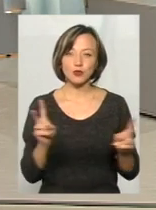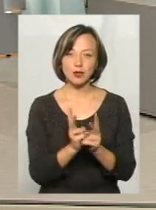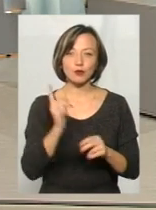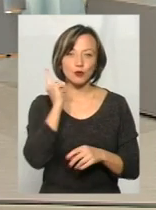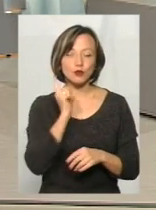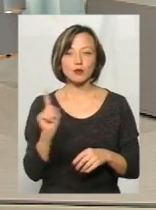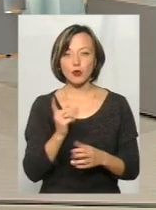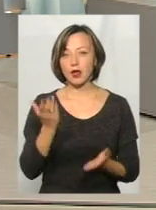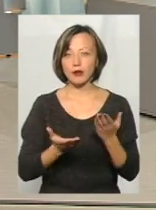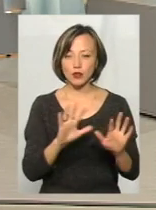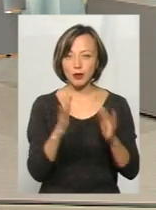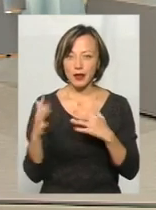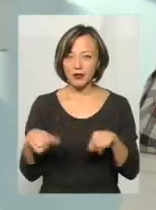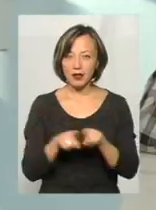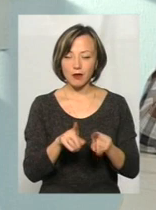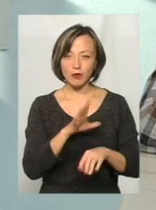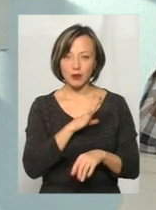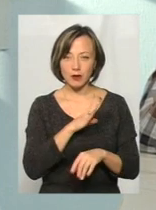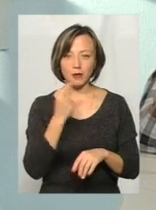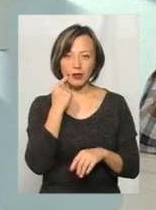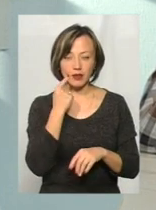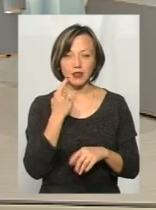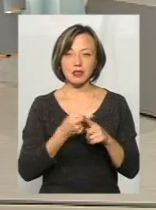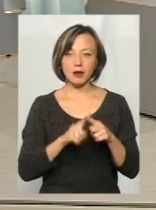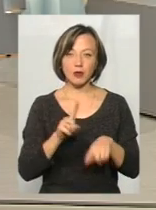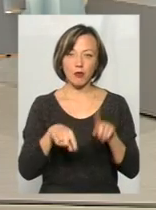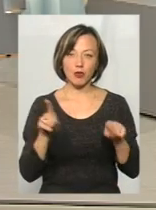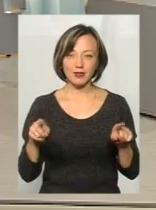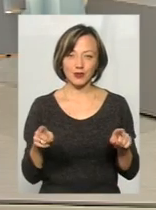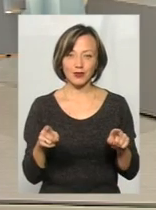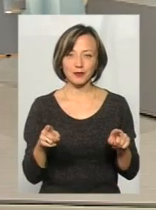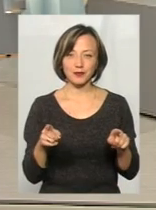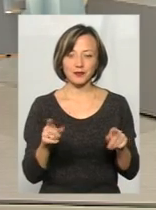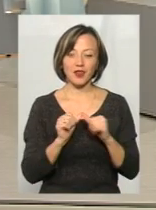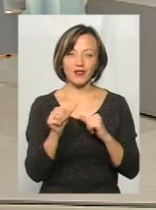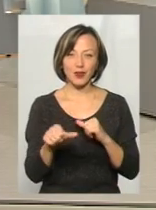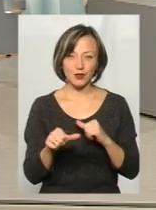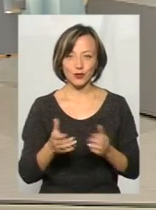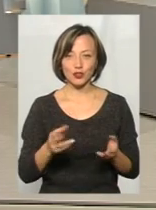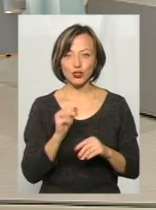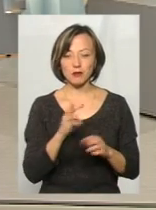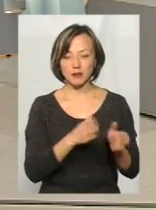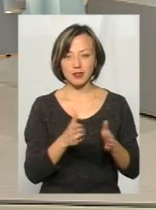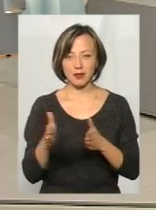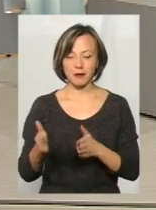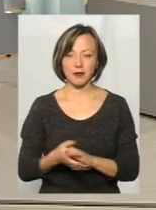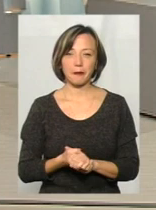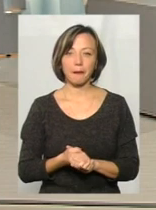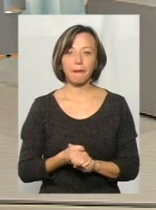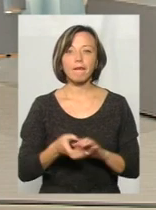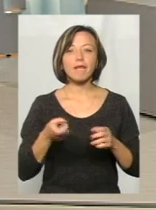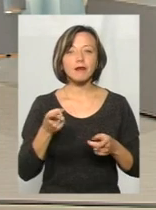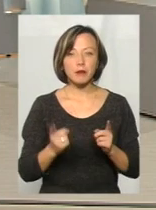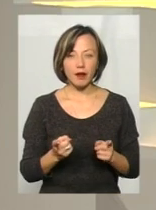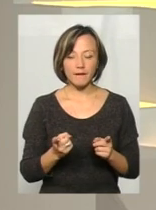і почуємо, що якщо і траплялися такі випадки, прикріби випадки, це були все-таки радше виключення із правил, аніж правила. І справді,